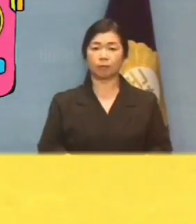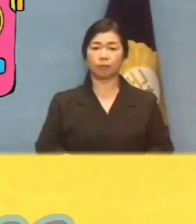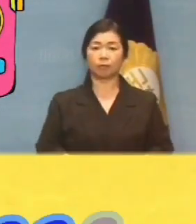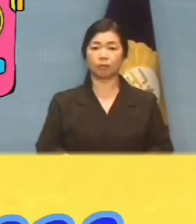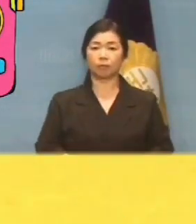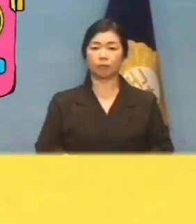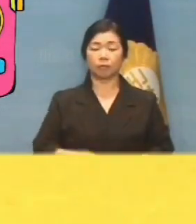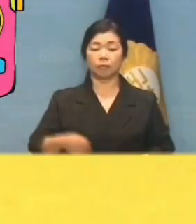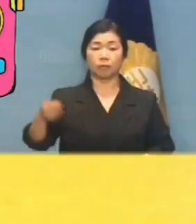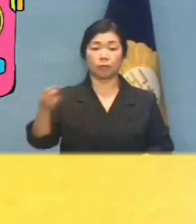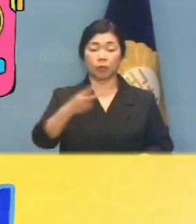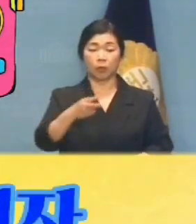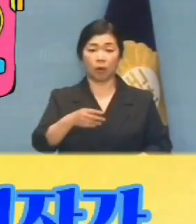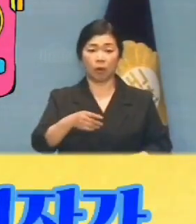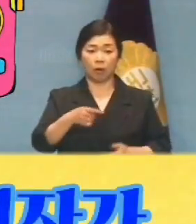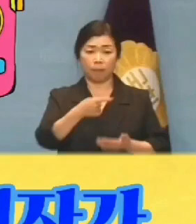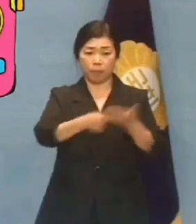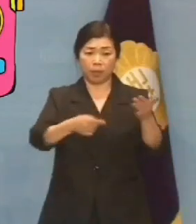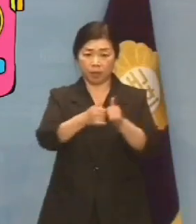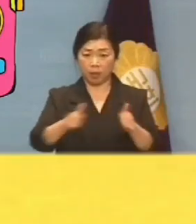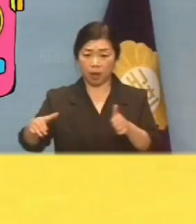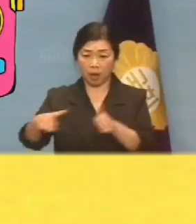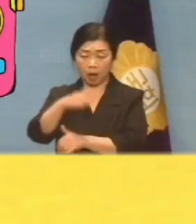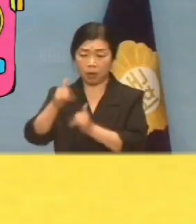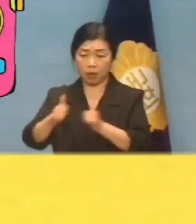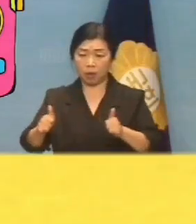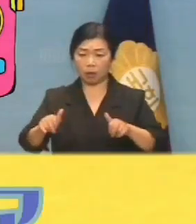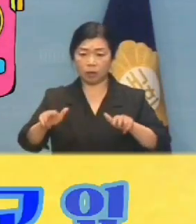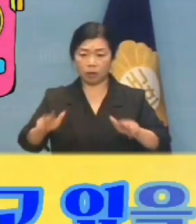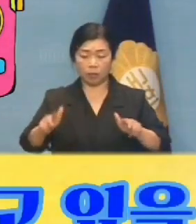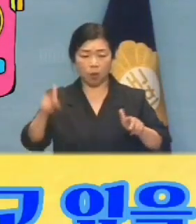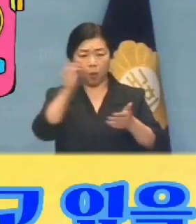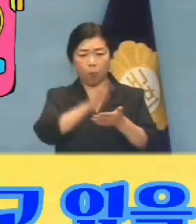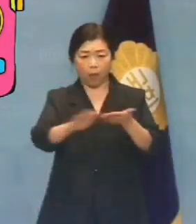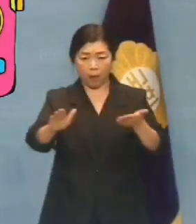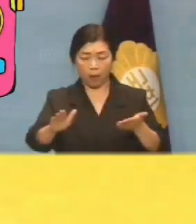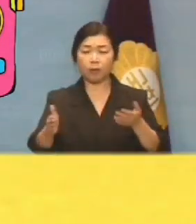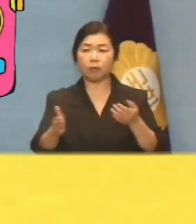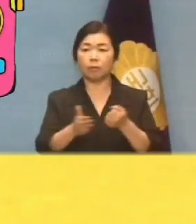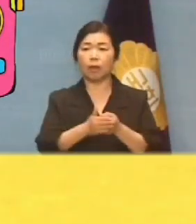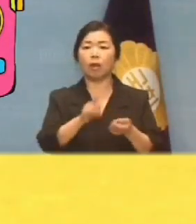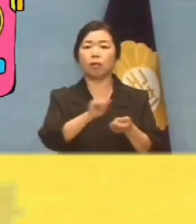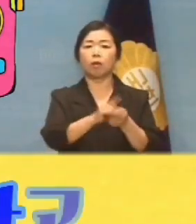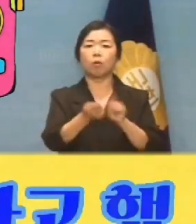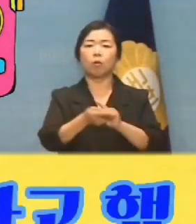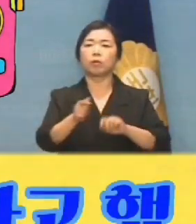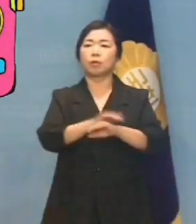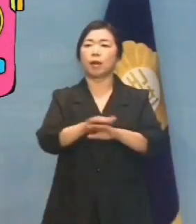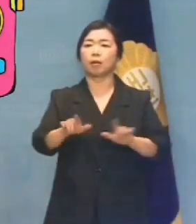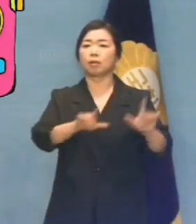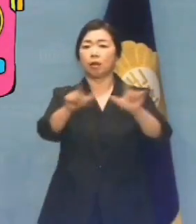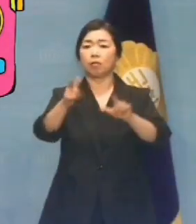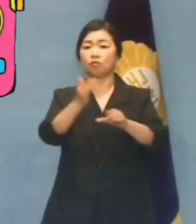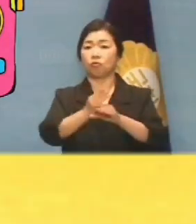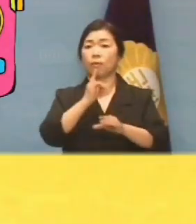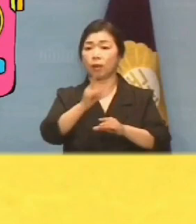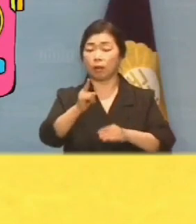이동관 특보는 가해자와 피해자가 화해해서 지금도 연락하고 있을 정도로 잘 지내고 있다고 했습니다.